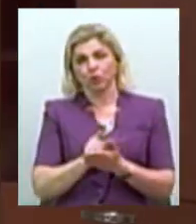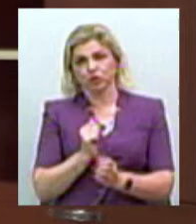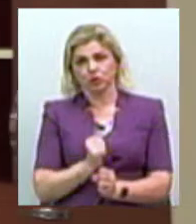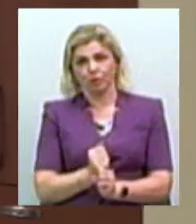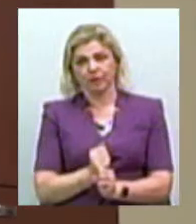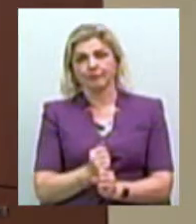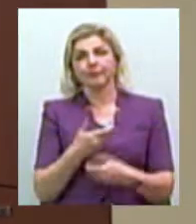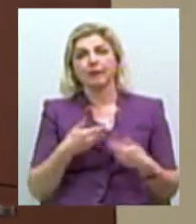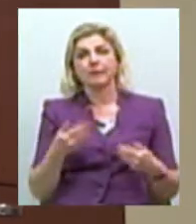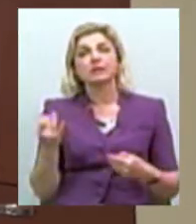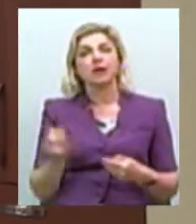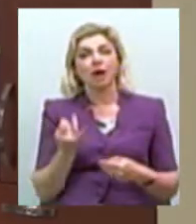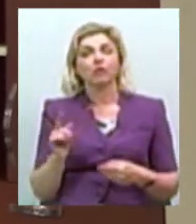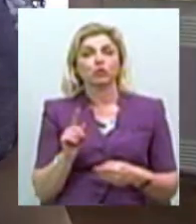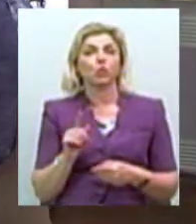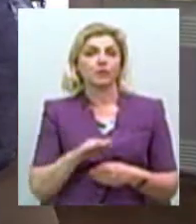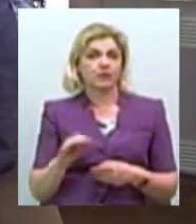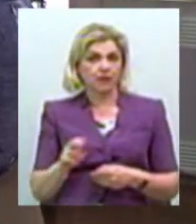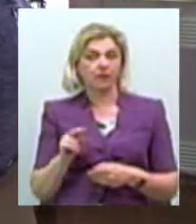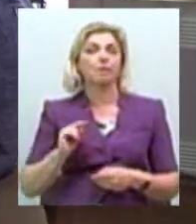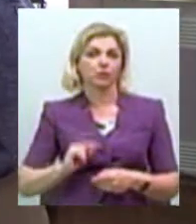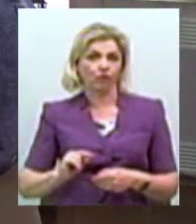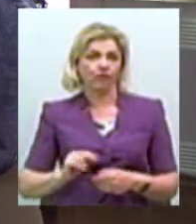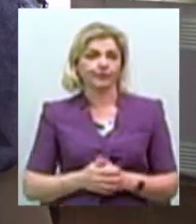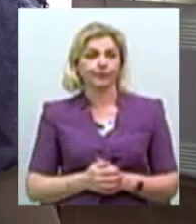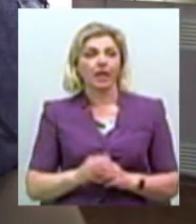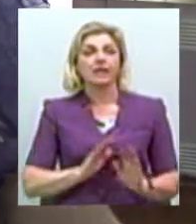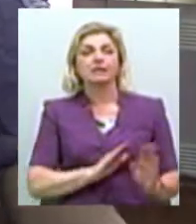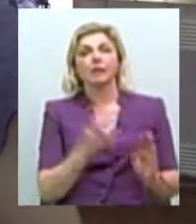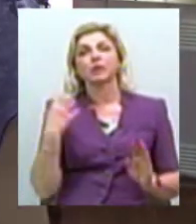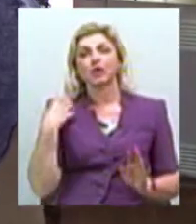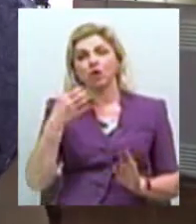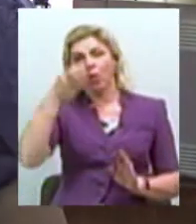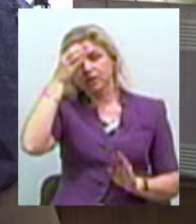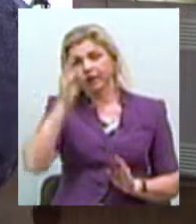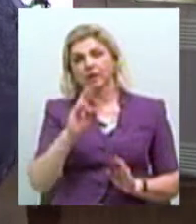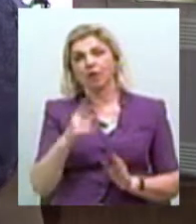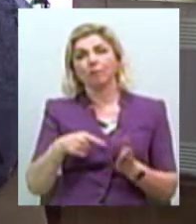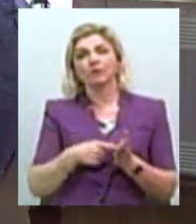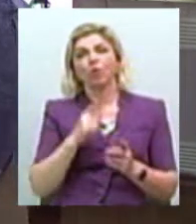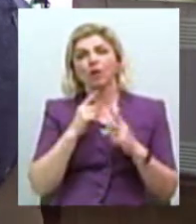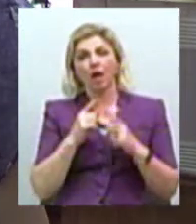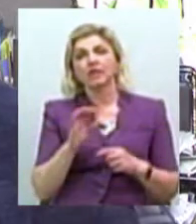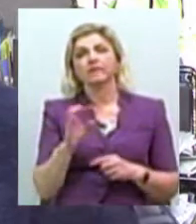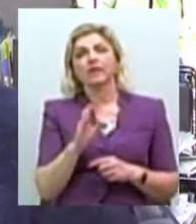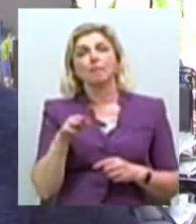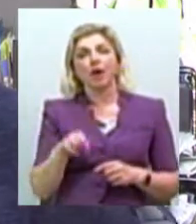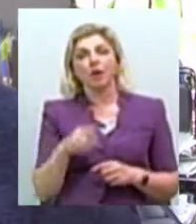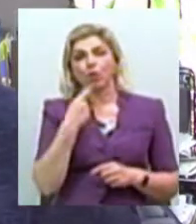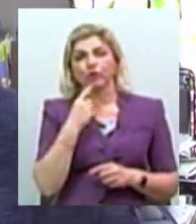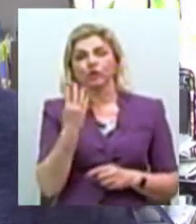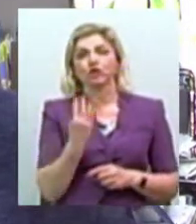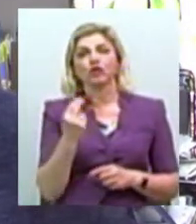Ми зацікавлені в тому, що він працював. Заступниця начальниці управління освіти Миколаївської міської ради Світлана Макарова каже, 4